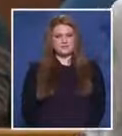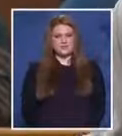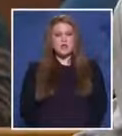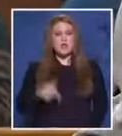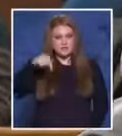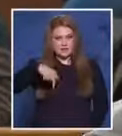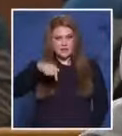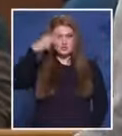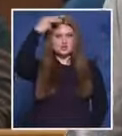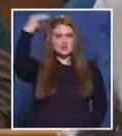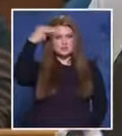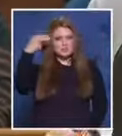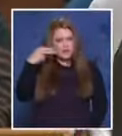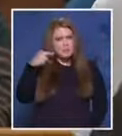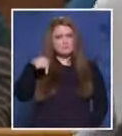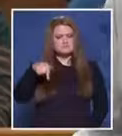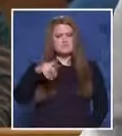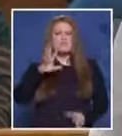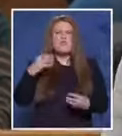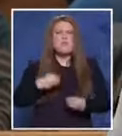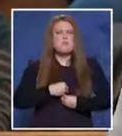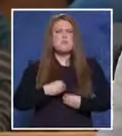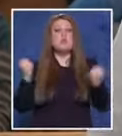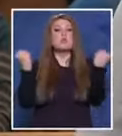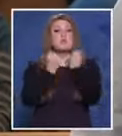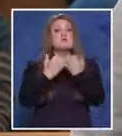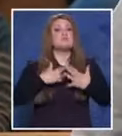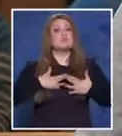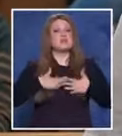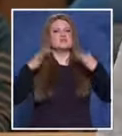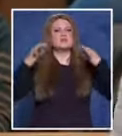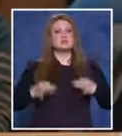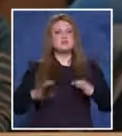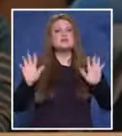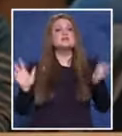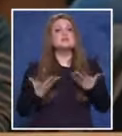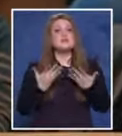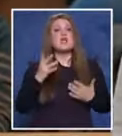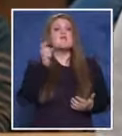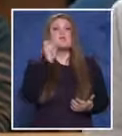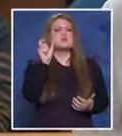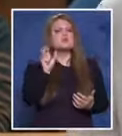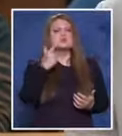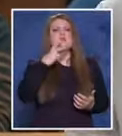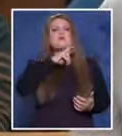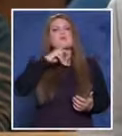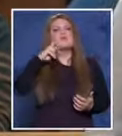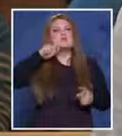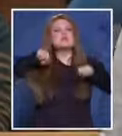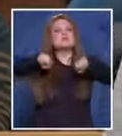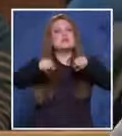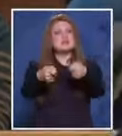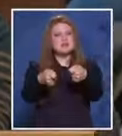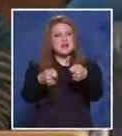Днесната тема е болно място в нашата действителност. Става дума за полицейско насилие.